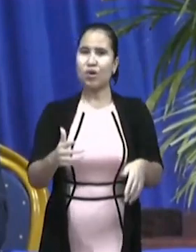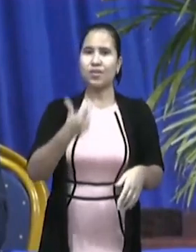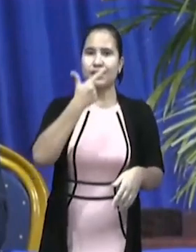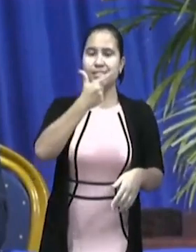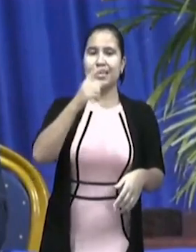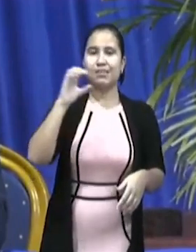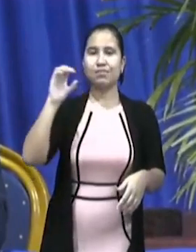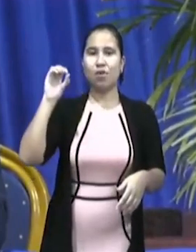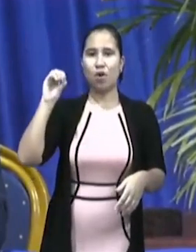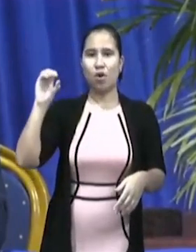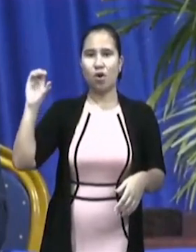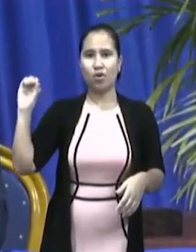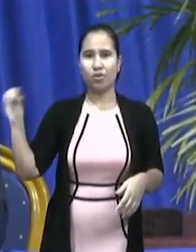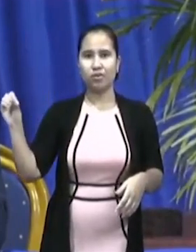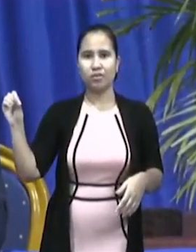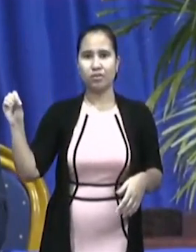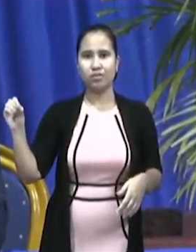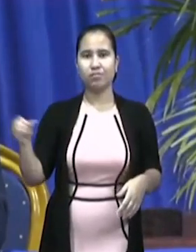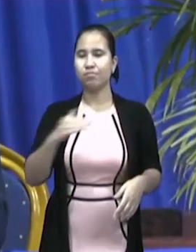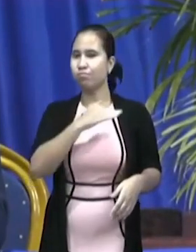dood zullen gaan.